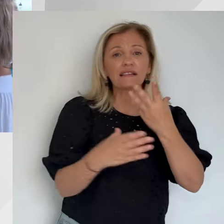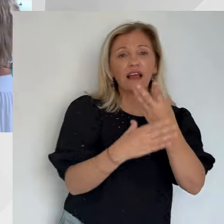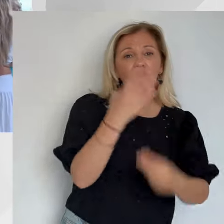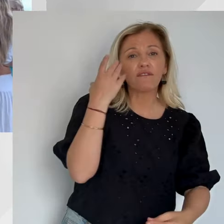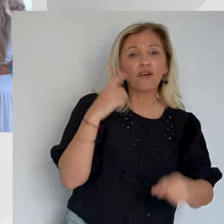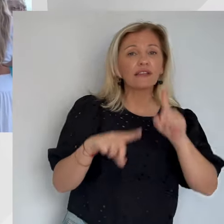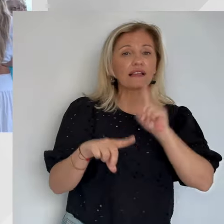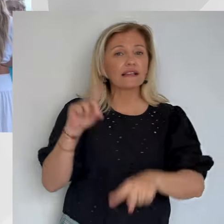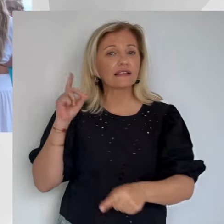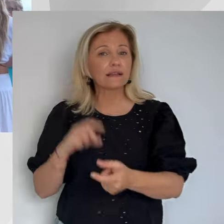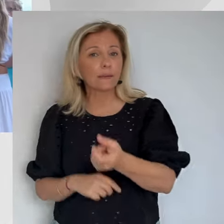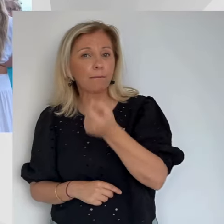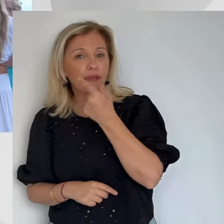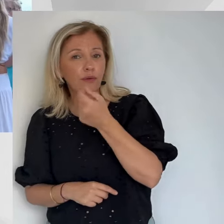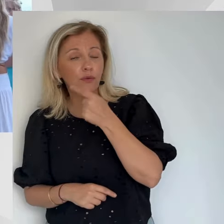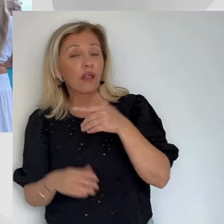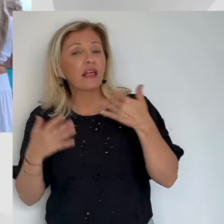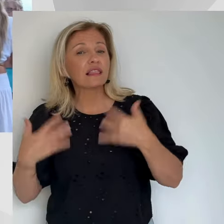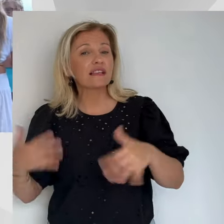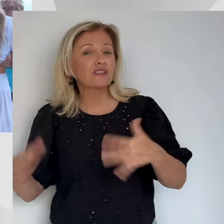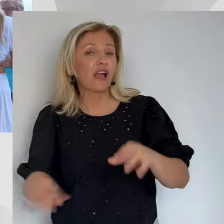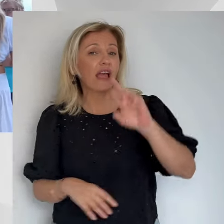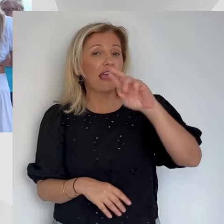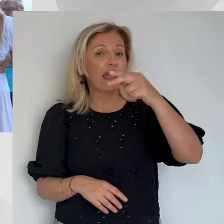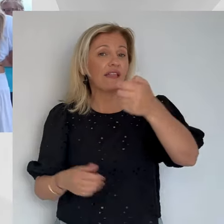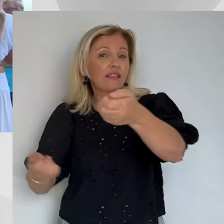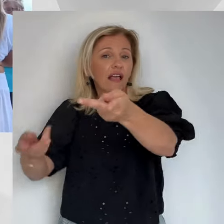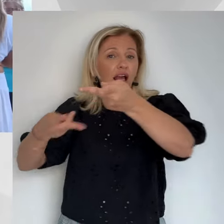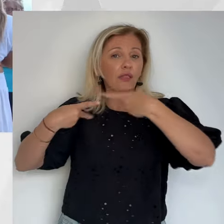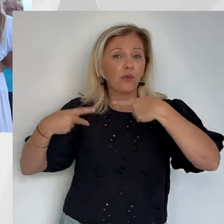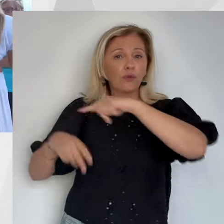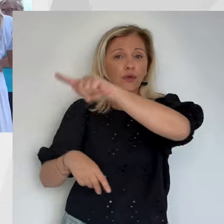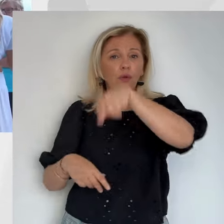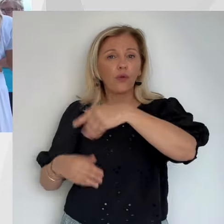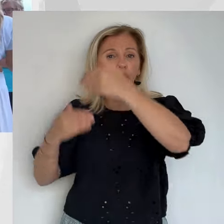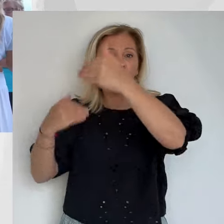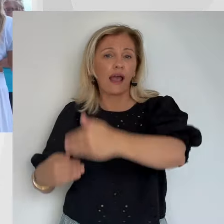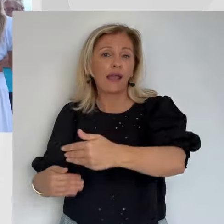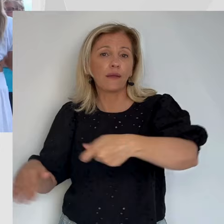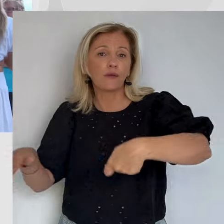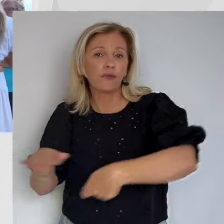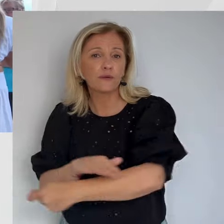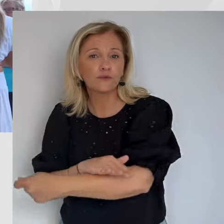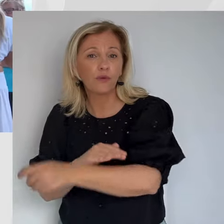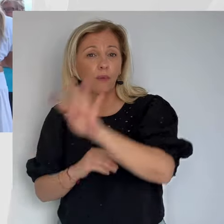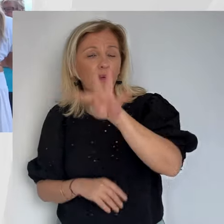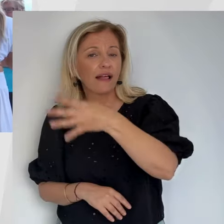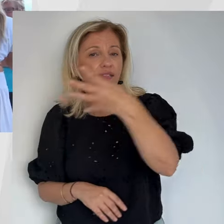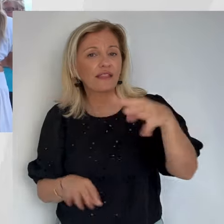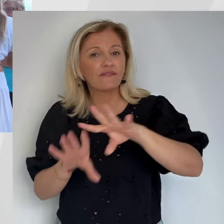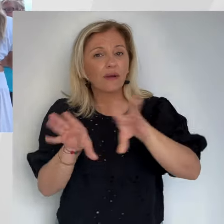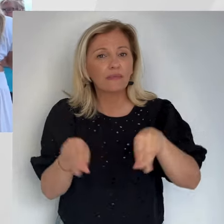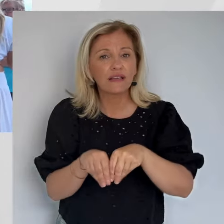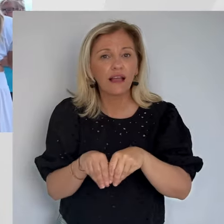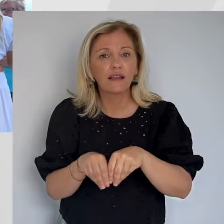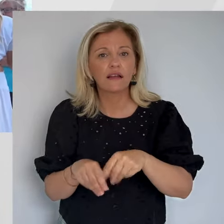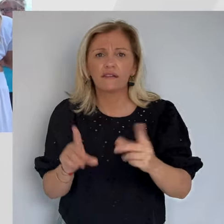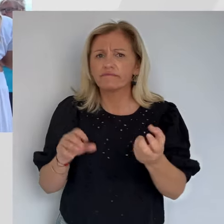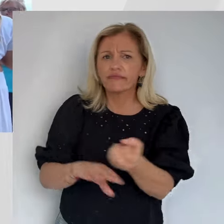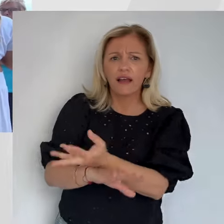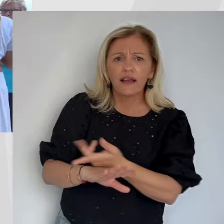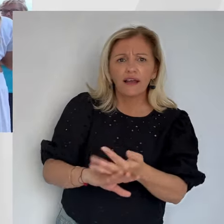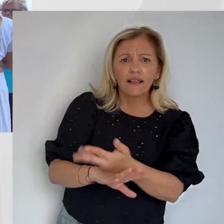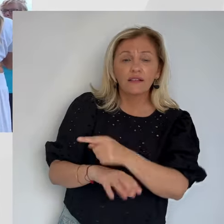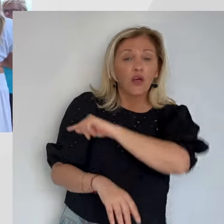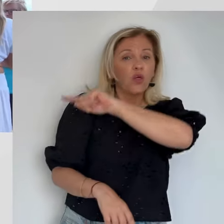considérable, ne fût-ce que sur l'IVG, sur la contraception. Ils ont déjà annoncé qu'ils priveraient de